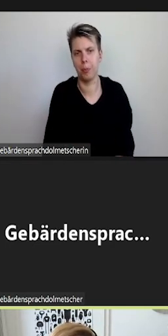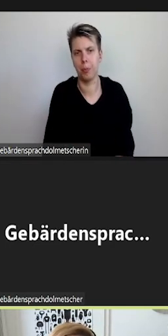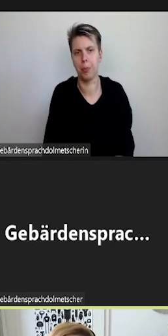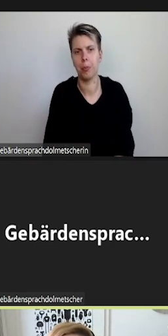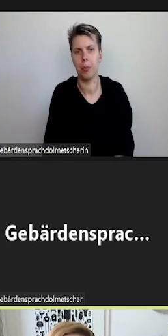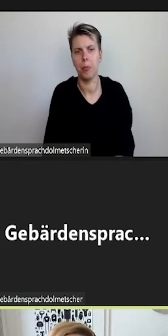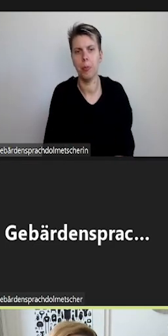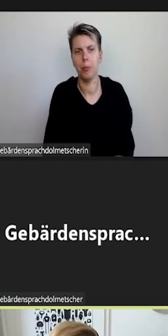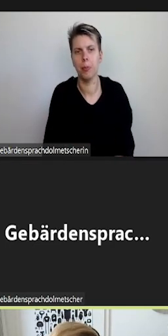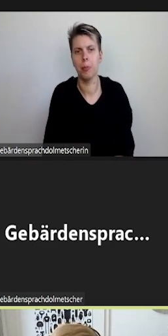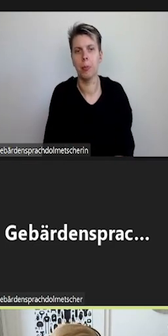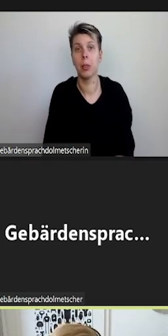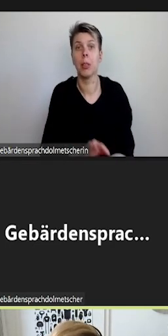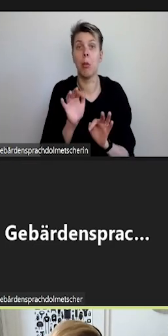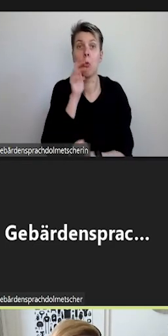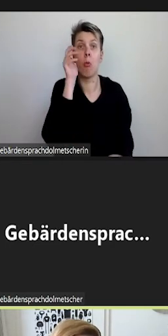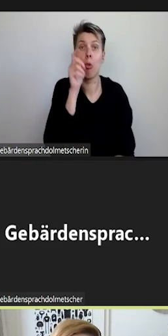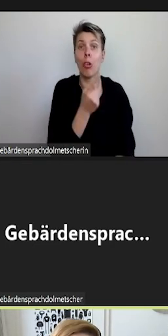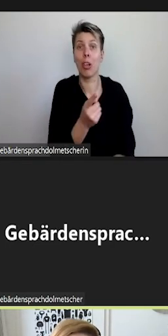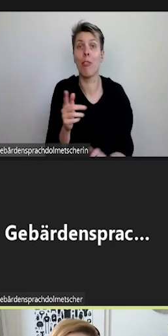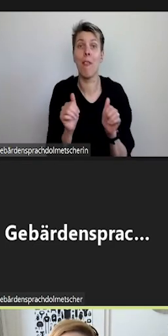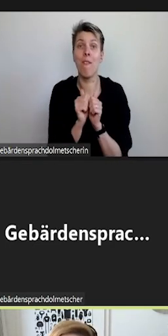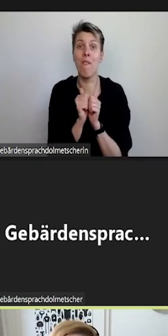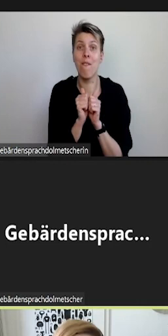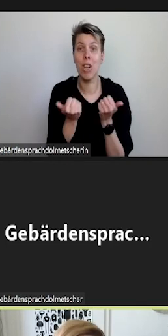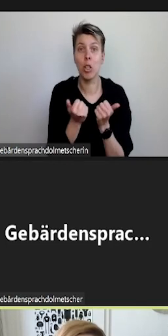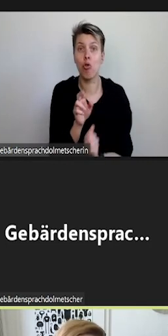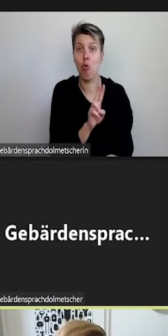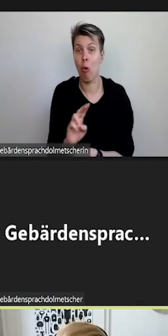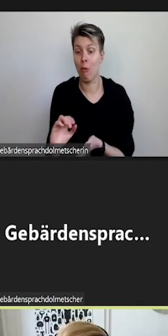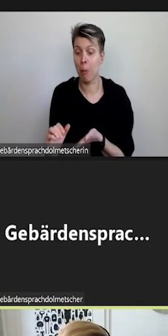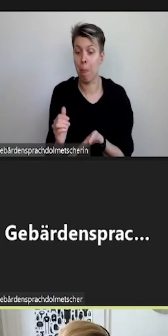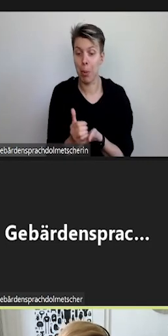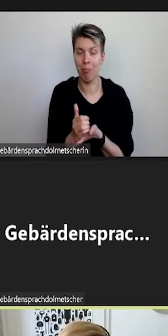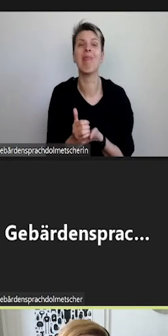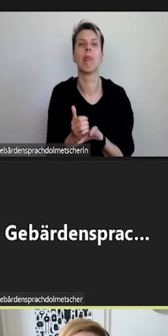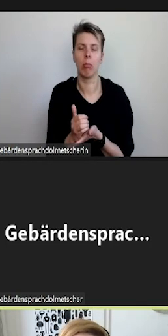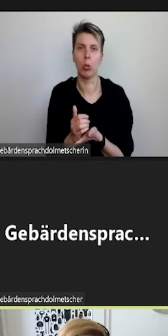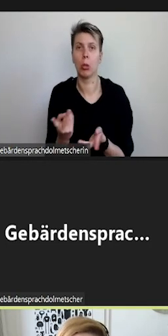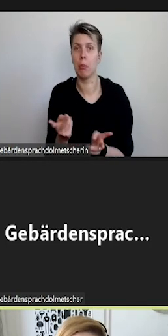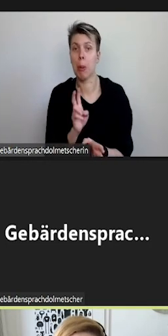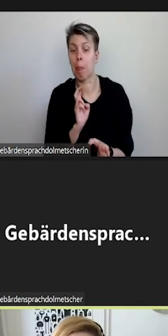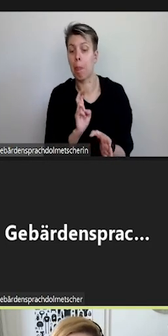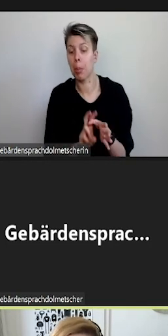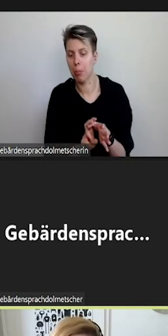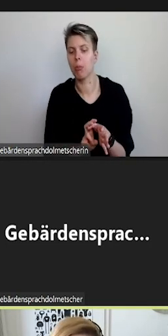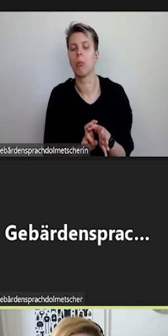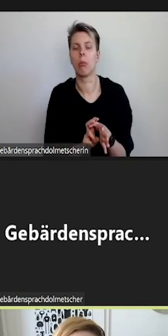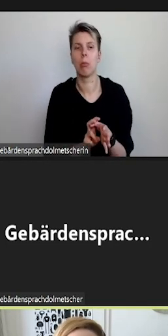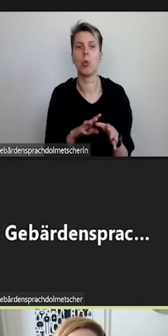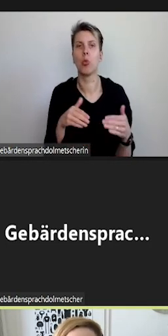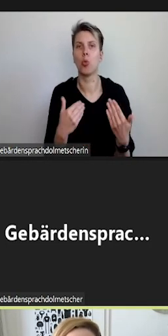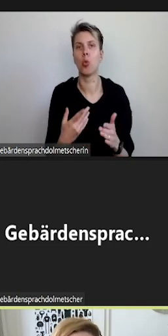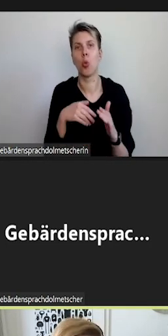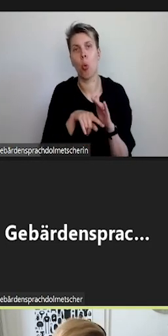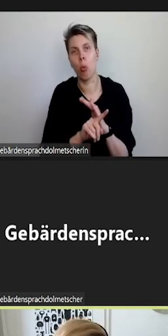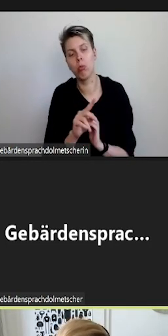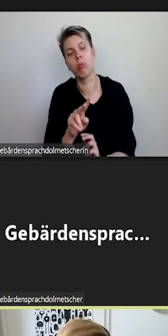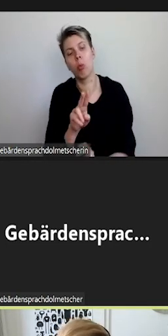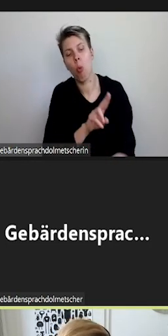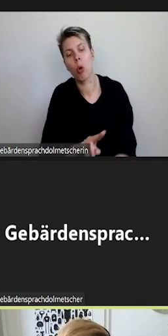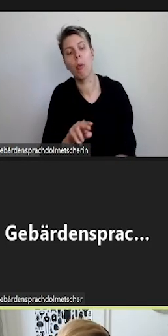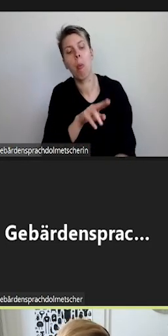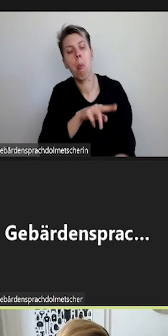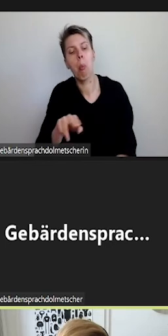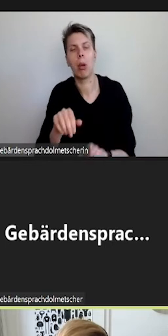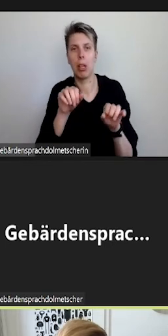auch wenn jemand gerade neu an die Uni kommt, besteht die Möglichkeit, über die Daten im System die Uni ein wenig zu erkunden, ohne schon